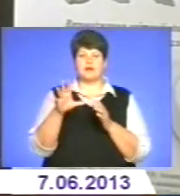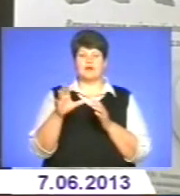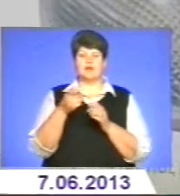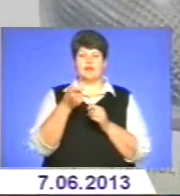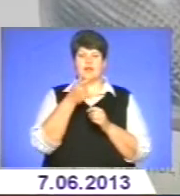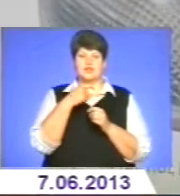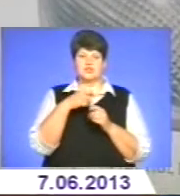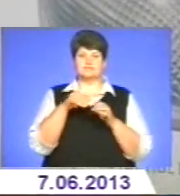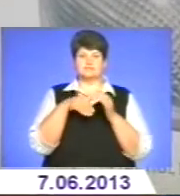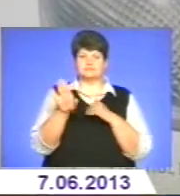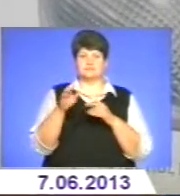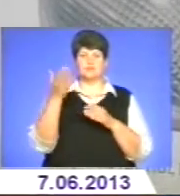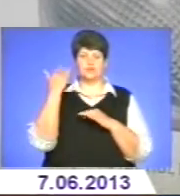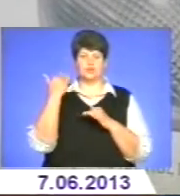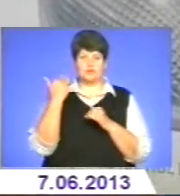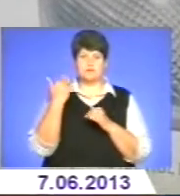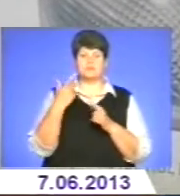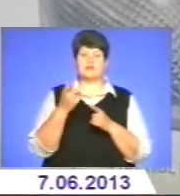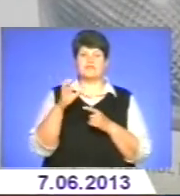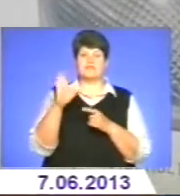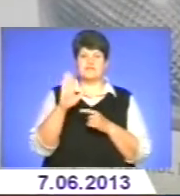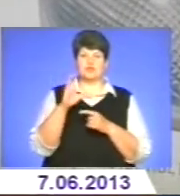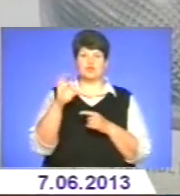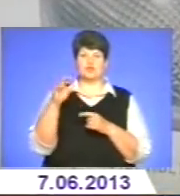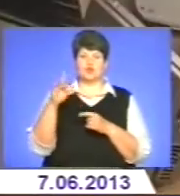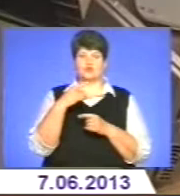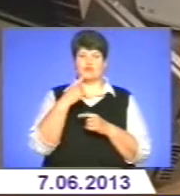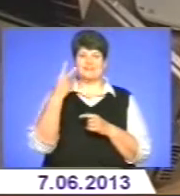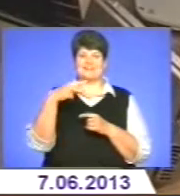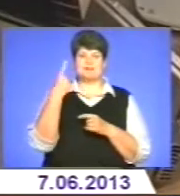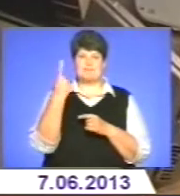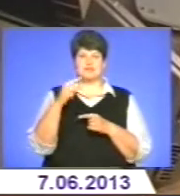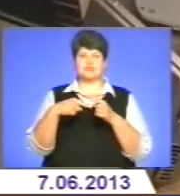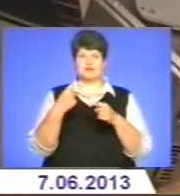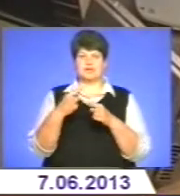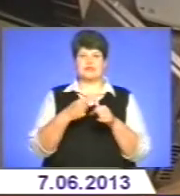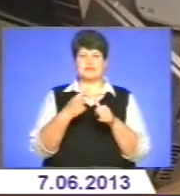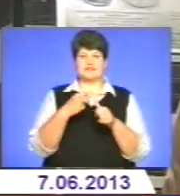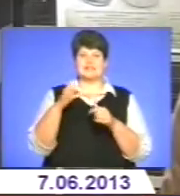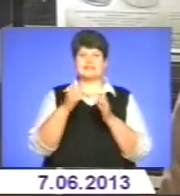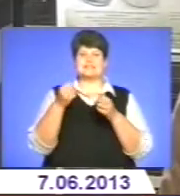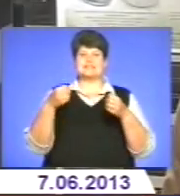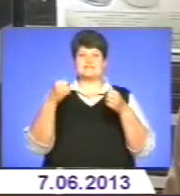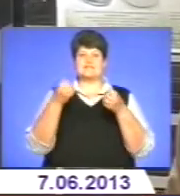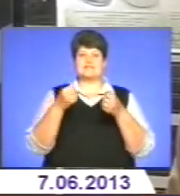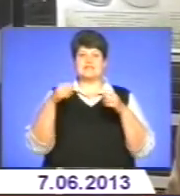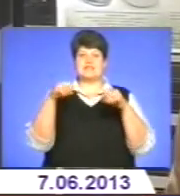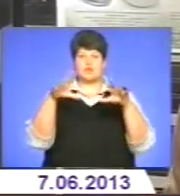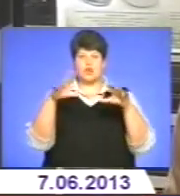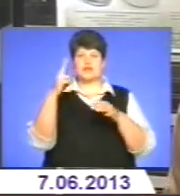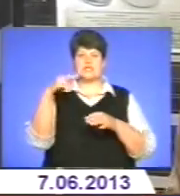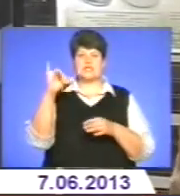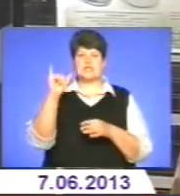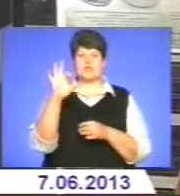Керівник проєкту спровадження новітніх джерел світла Віктор Сорокін каже, 21-е століття так і називатиметься світлодіодним. Якщо 20-е